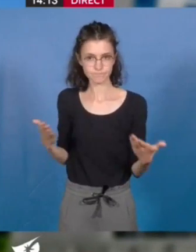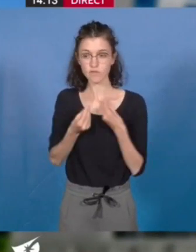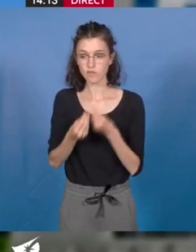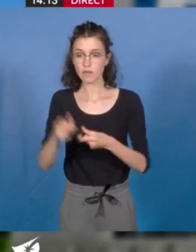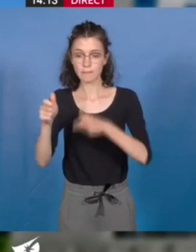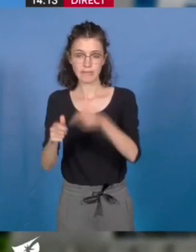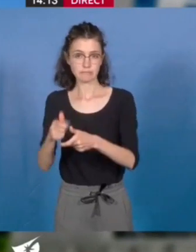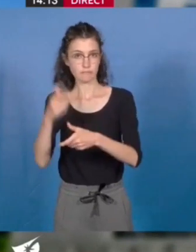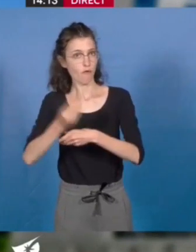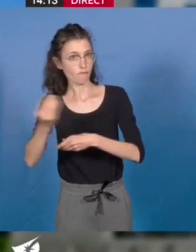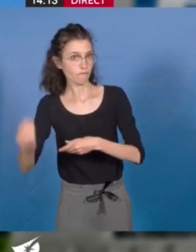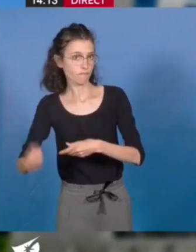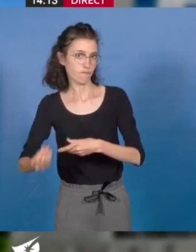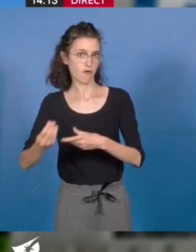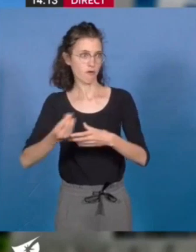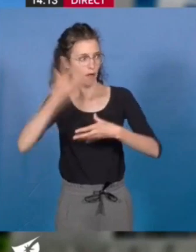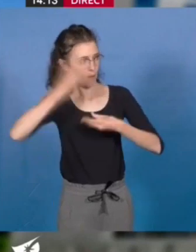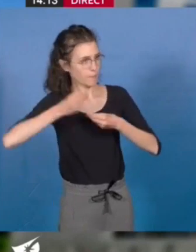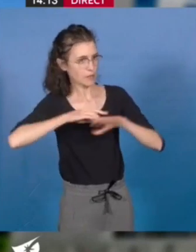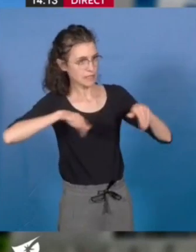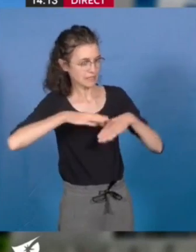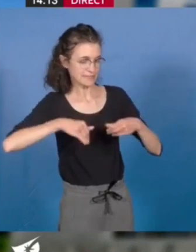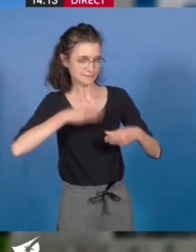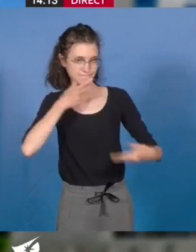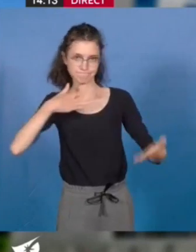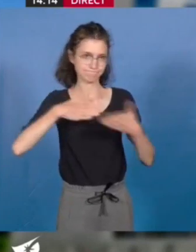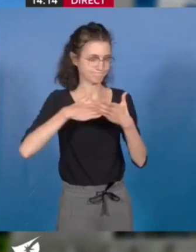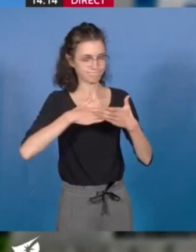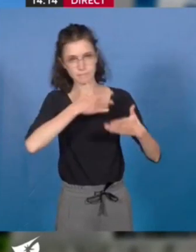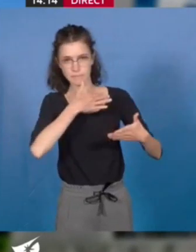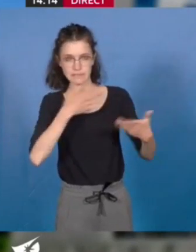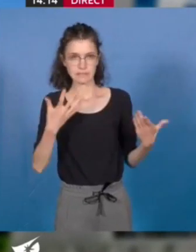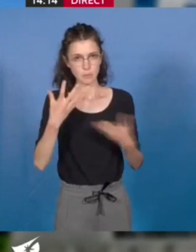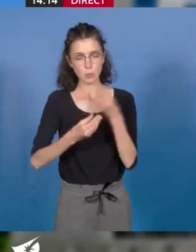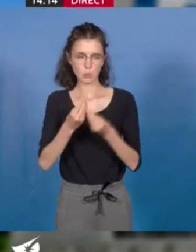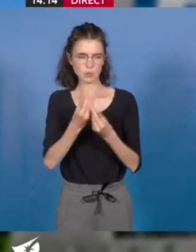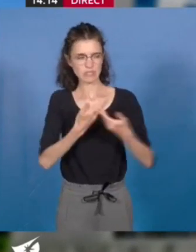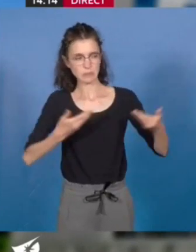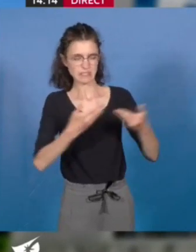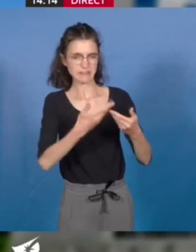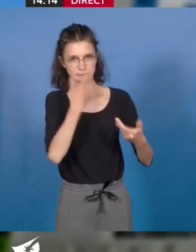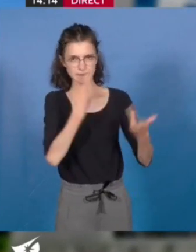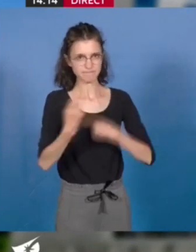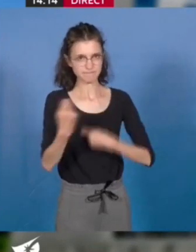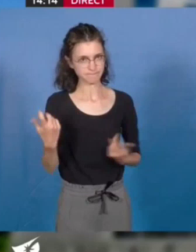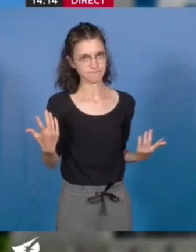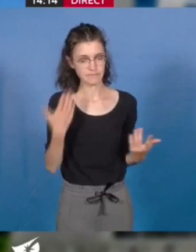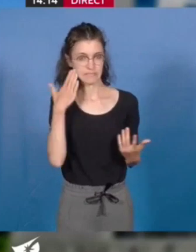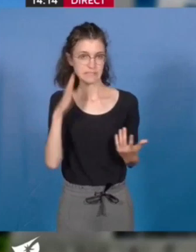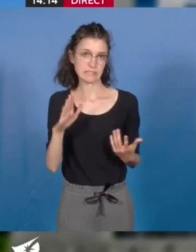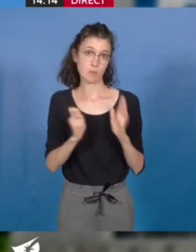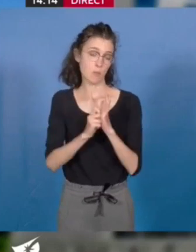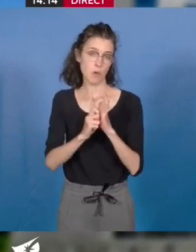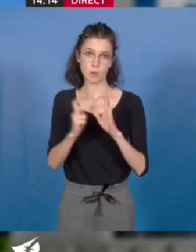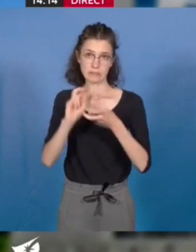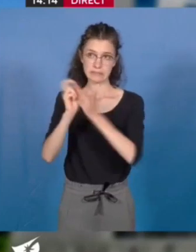natation ou alors les contraint à apprendre dans des conditions qui ne sont pas satisfaisantes et chacun de nous sait malheureusement que chaque saison estivale